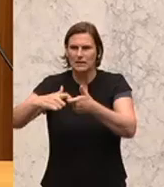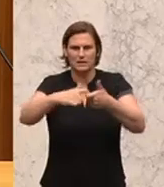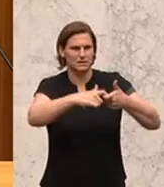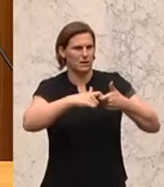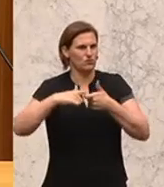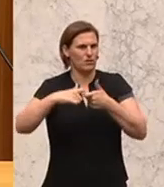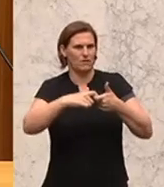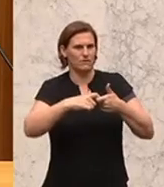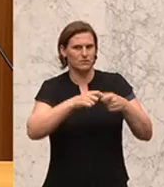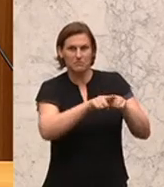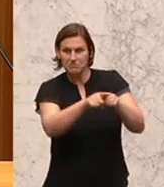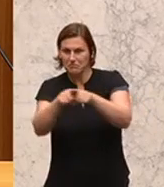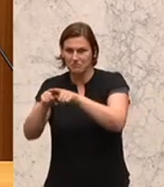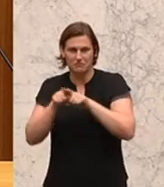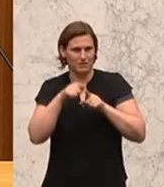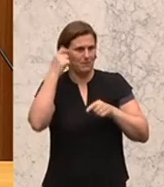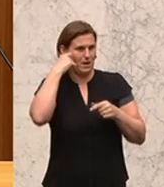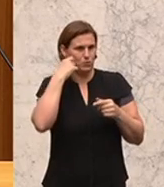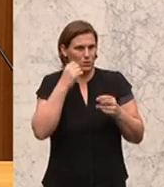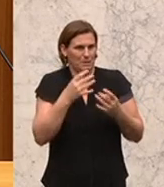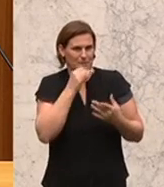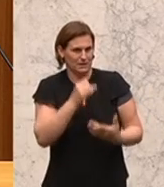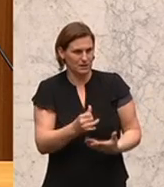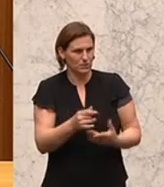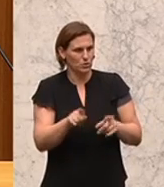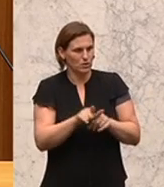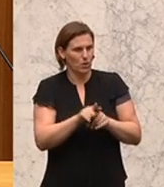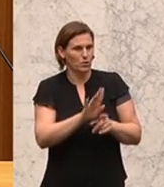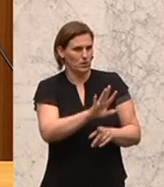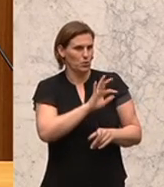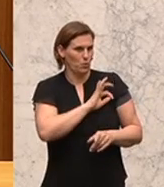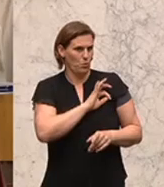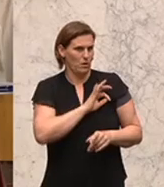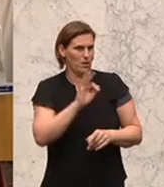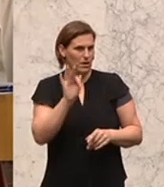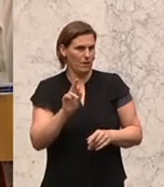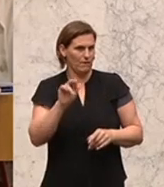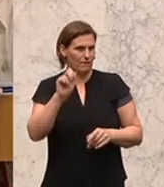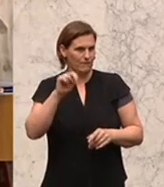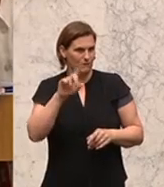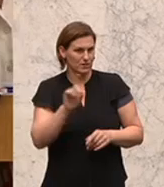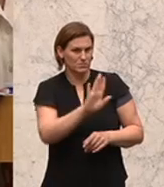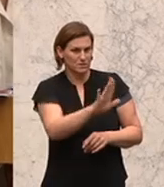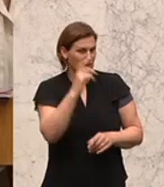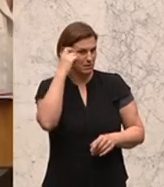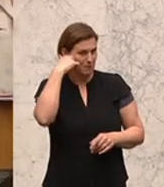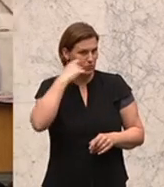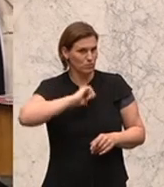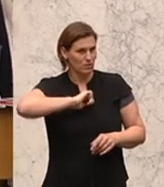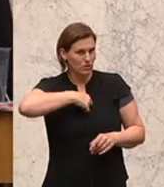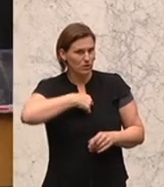Konsens. Und ich möchte das auch festhalten, Herr Kollege Franz, dass Sie mit Ihrer Haltung weit außerhalb dieses